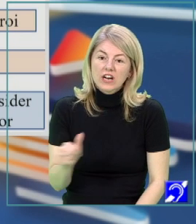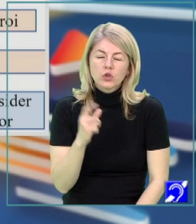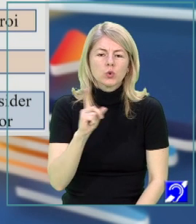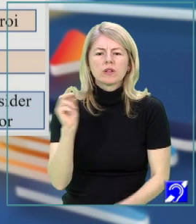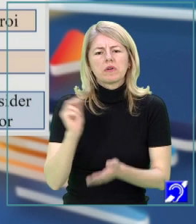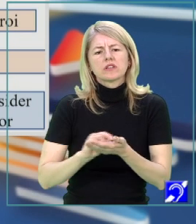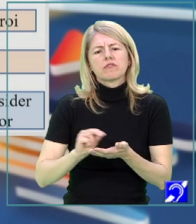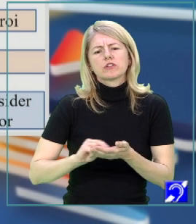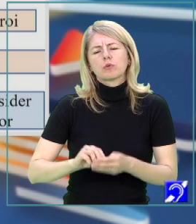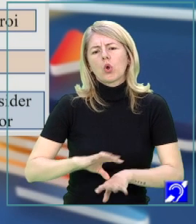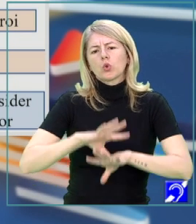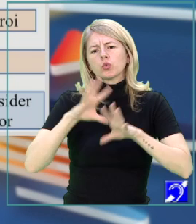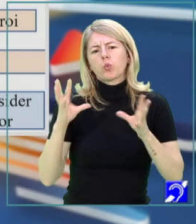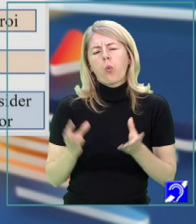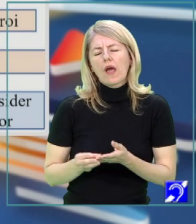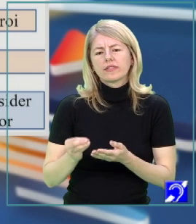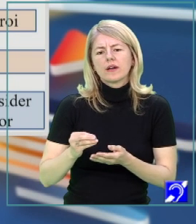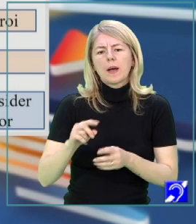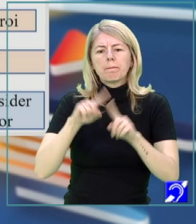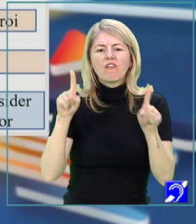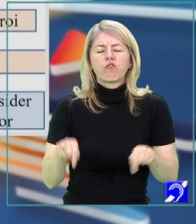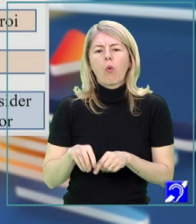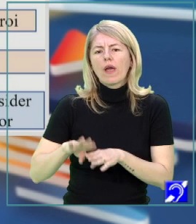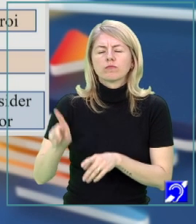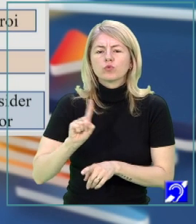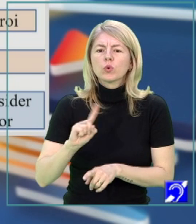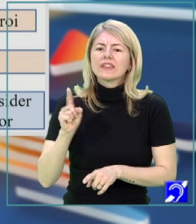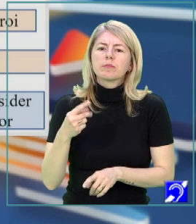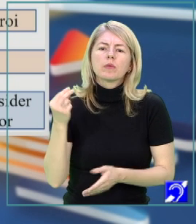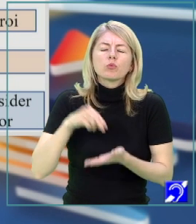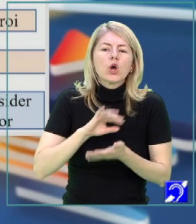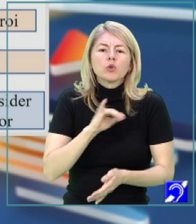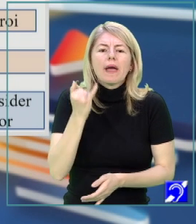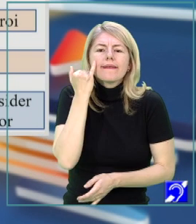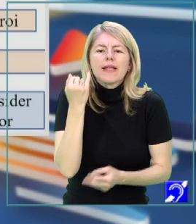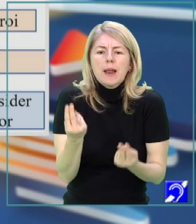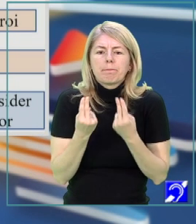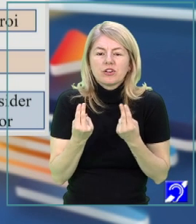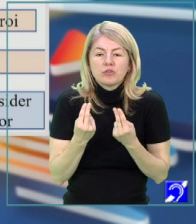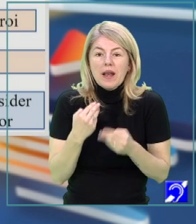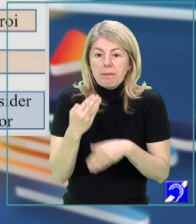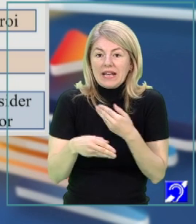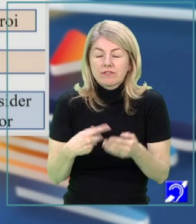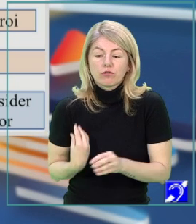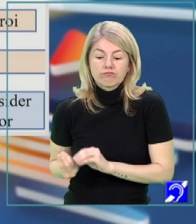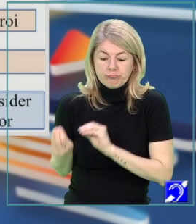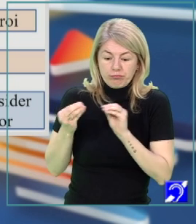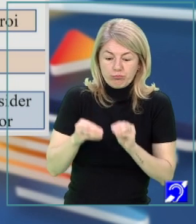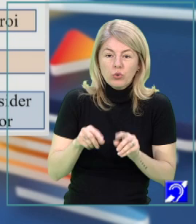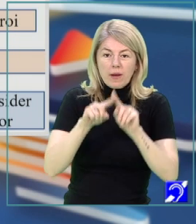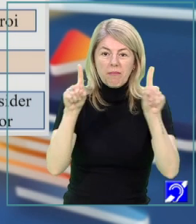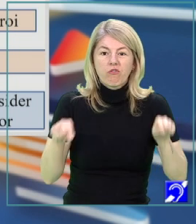să vă scrieți integral compunerea pe ciornă, ci pe ciornă trebuie să vă schițați doar anumite idei pe care să le folosiți pentru a redacta